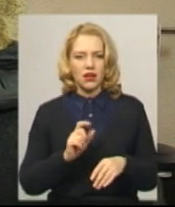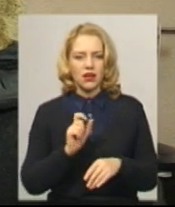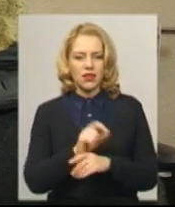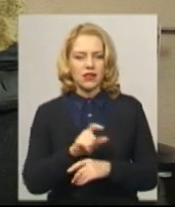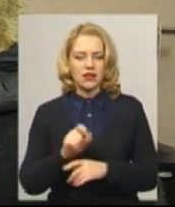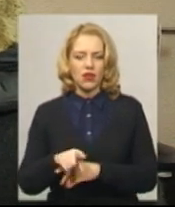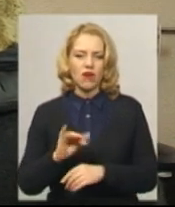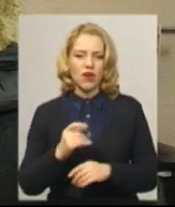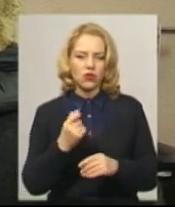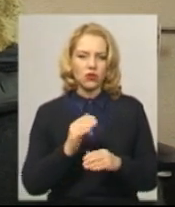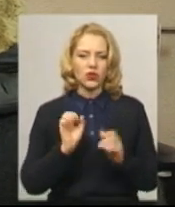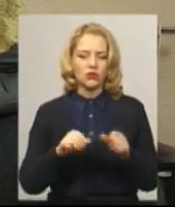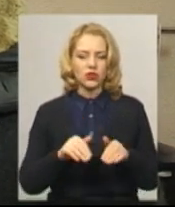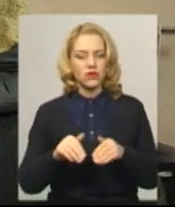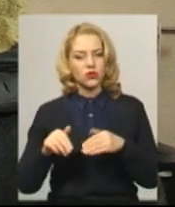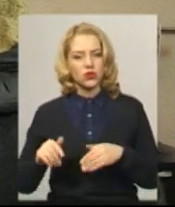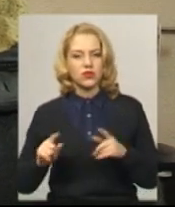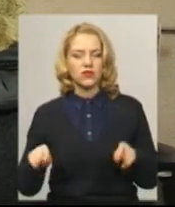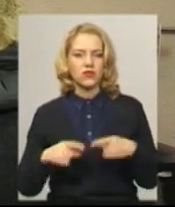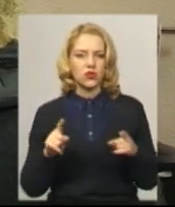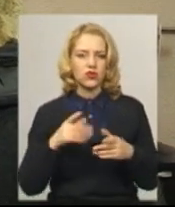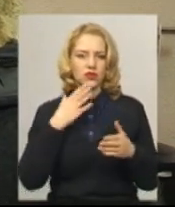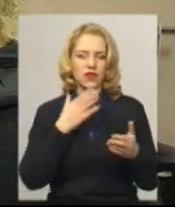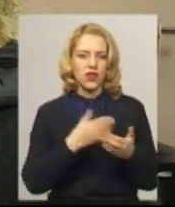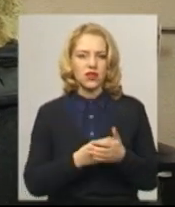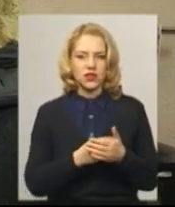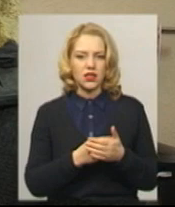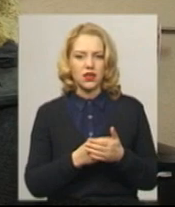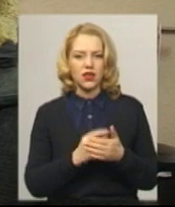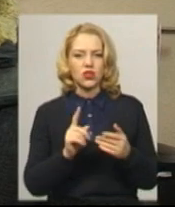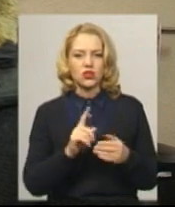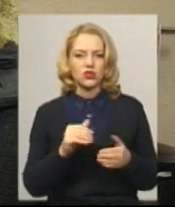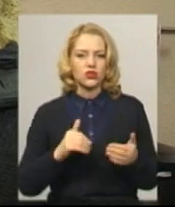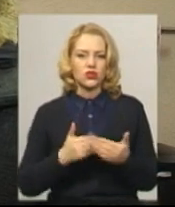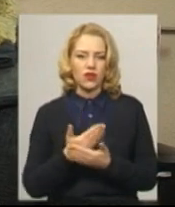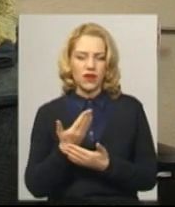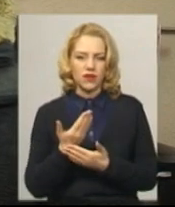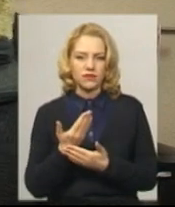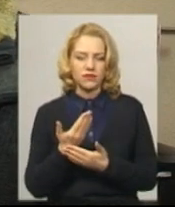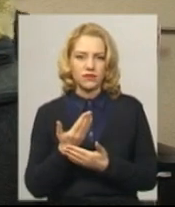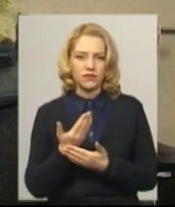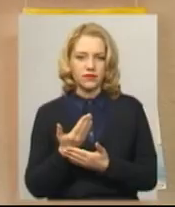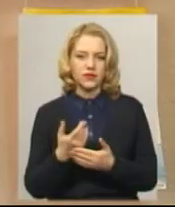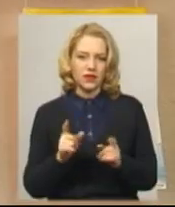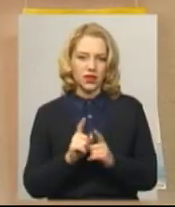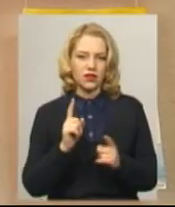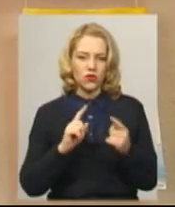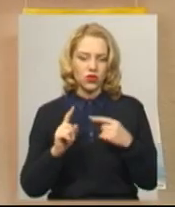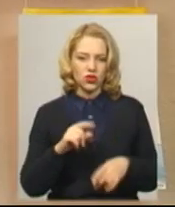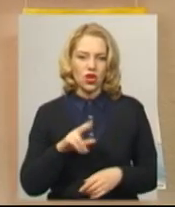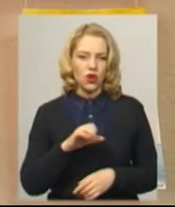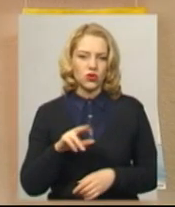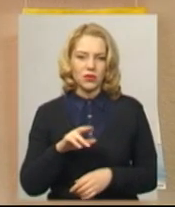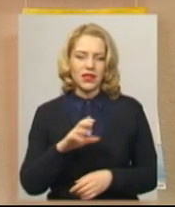трошечки відходити і створювати щось власне, абсолютно, щось зовсім нове і таке творче. Людмила